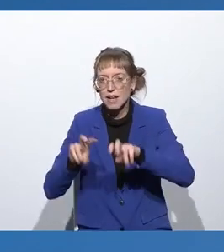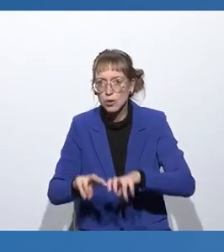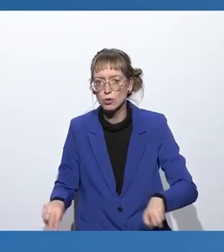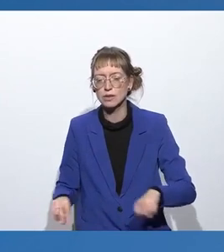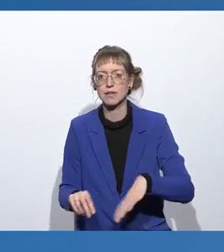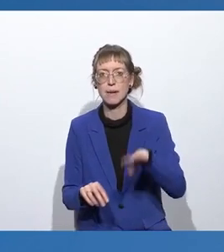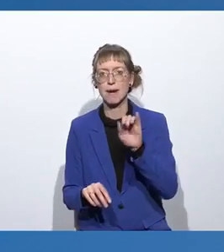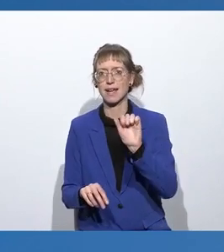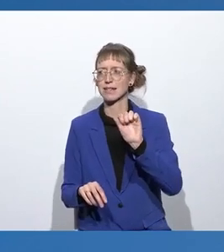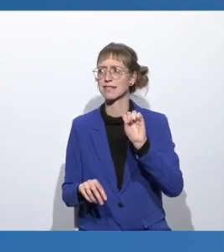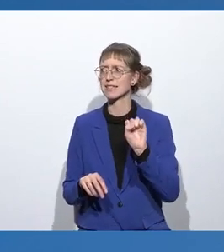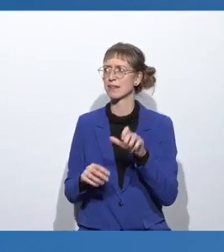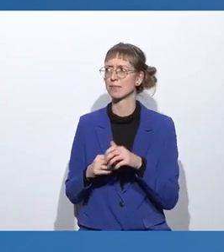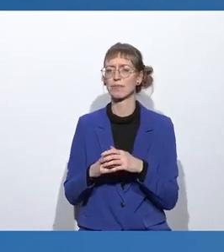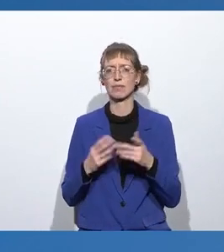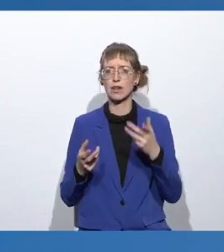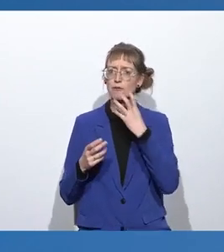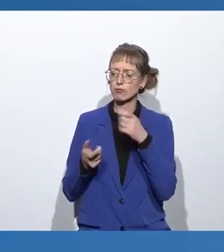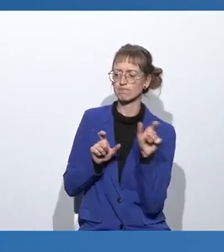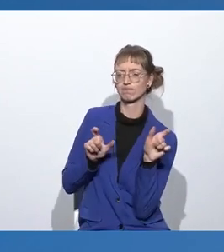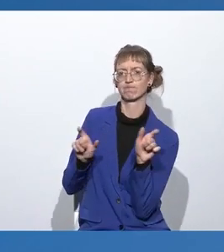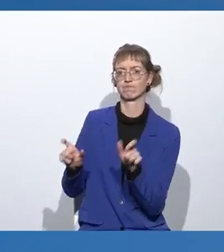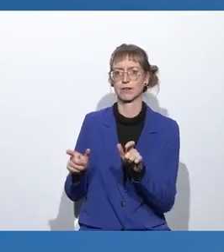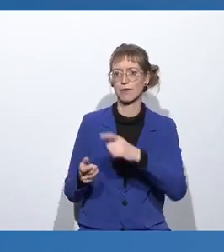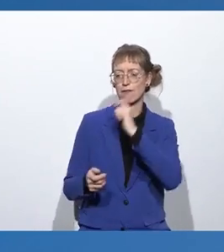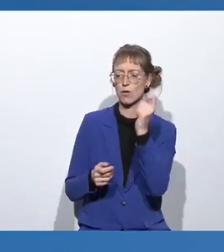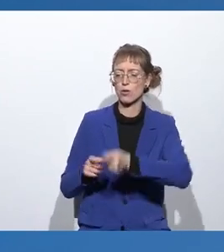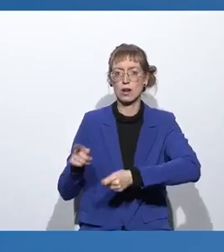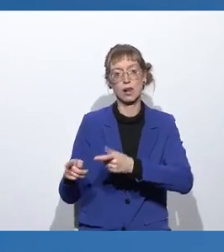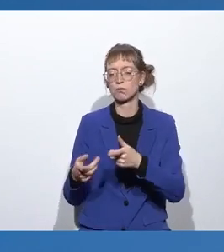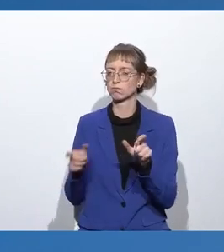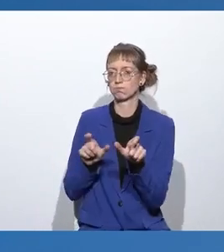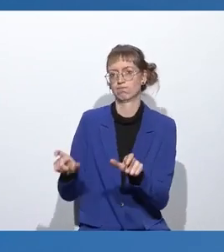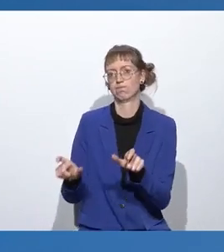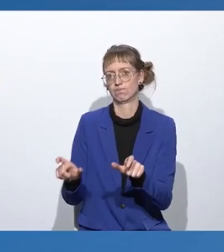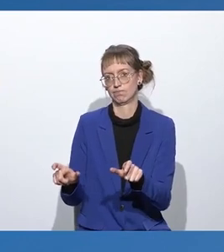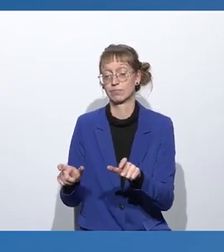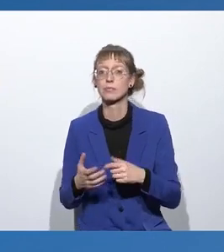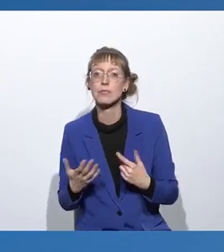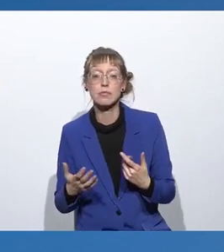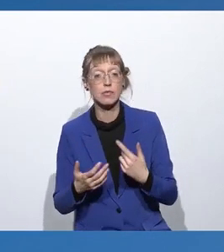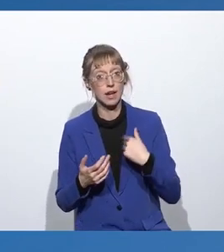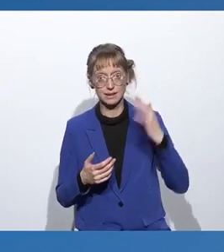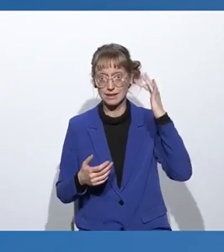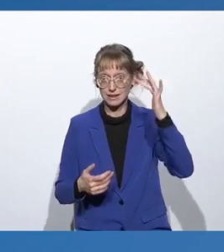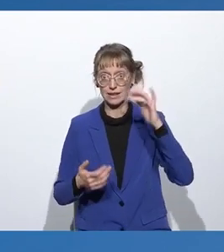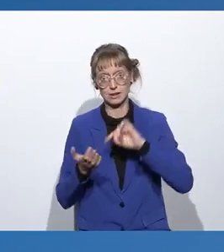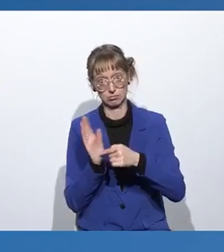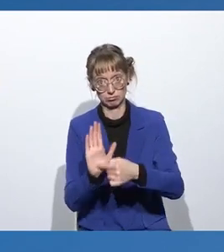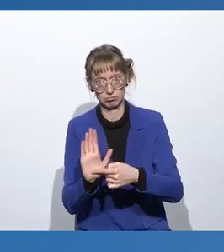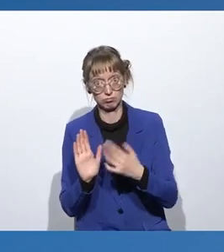sogenannte Biases, zu vermeiden und aktiv ihnen entgegenzuwirken. Ich möchte hierzu eine These aufstellen, und zwar,